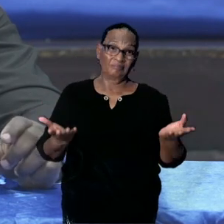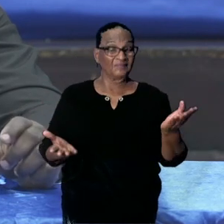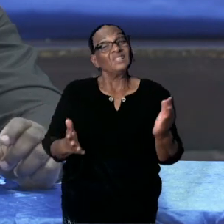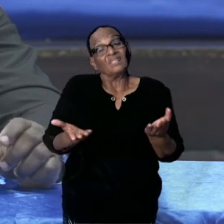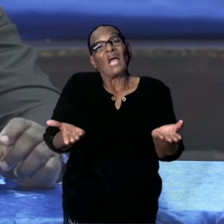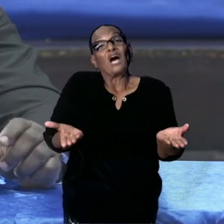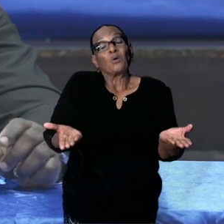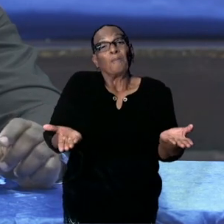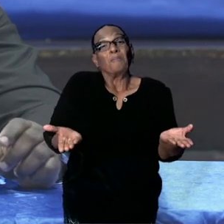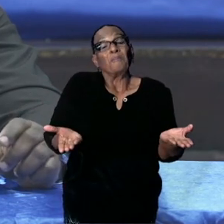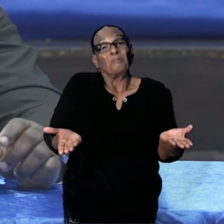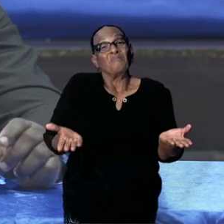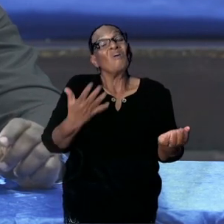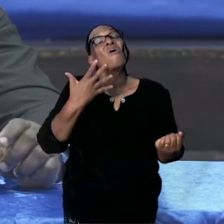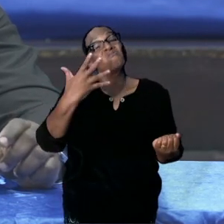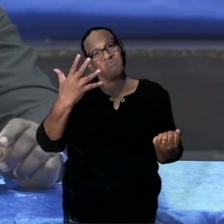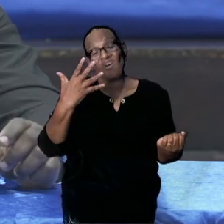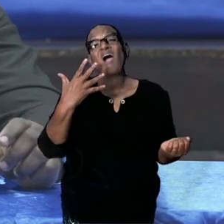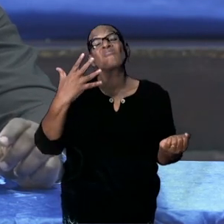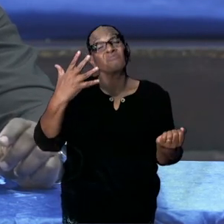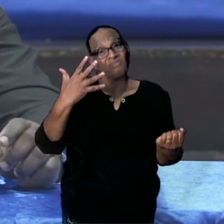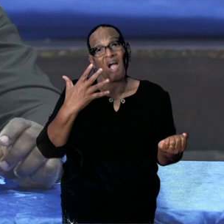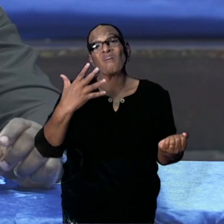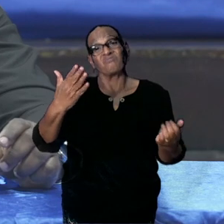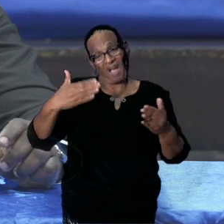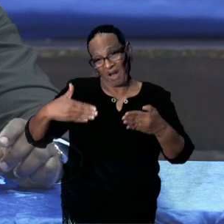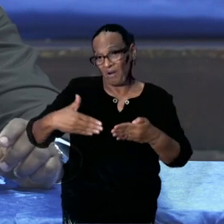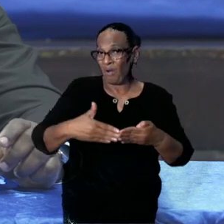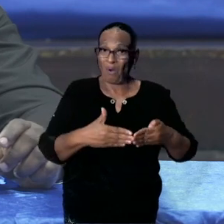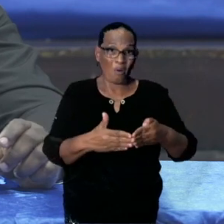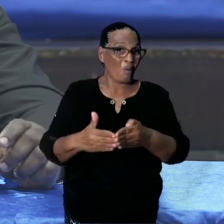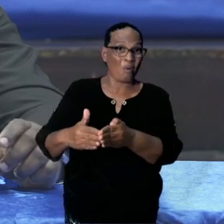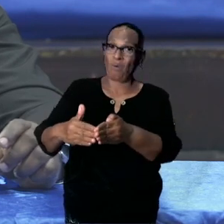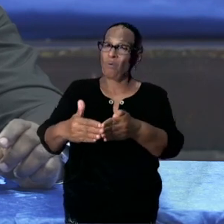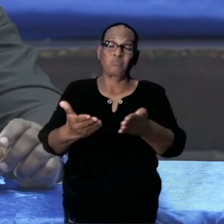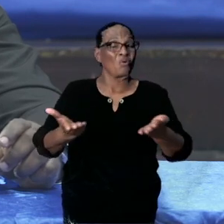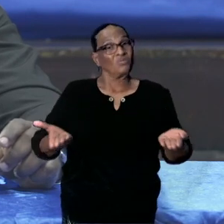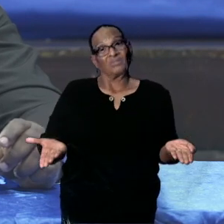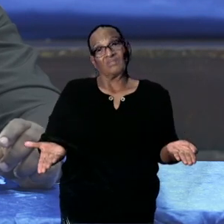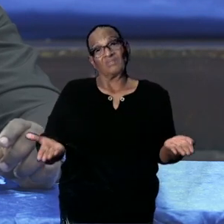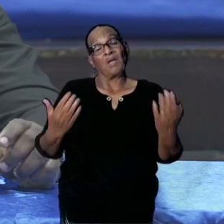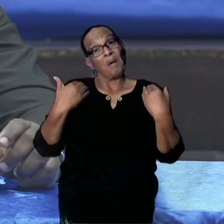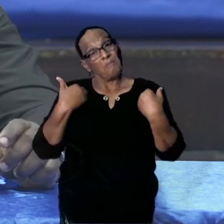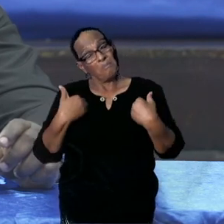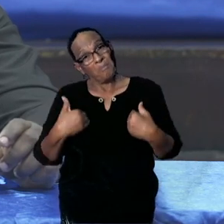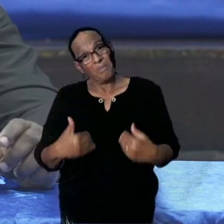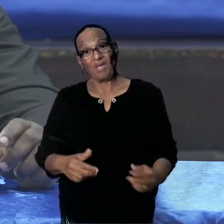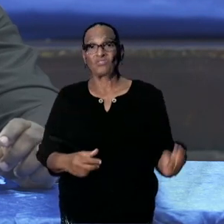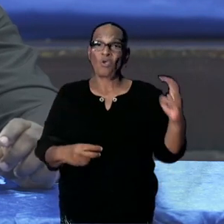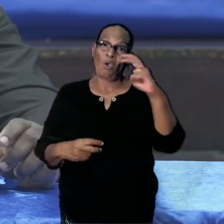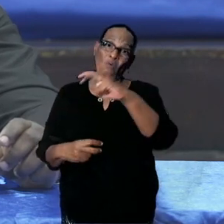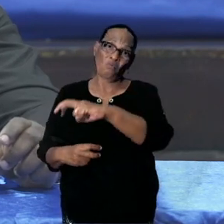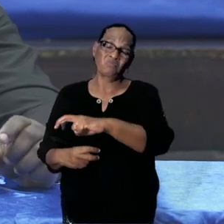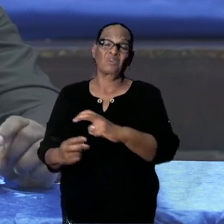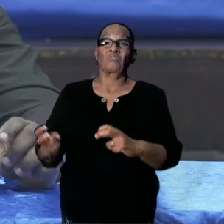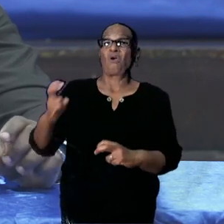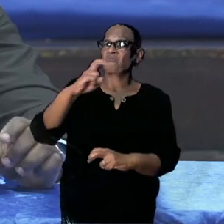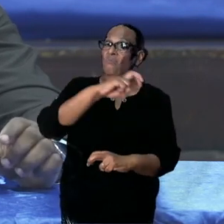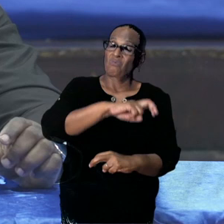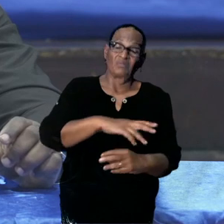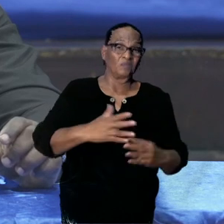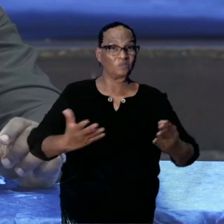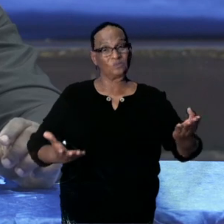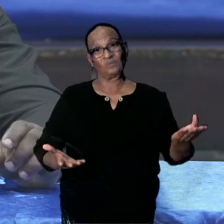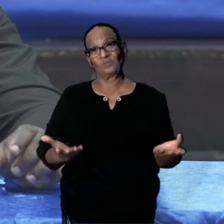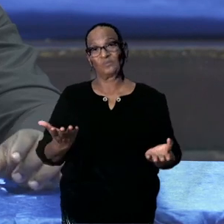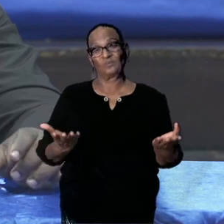inderdaad vaker voorkomt dat er boten op de rivier zijn en mensen worden overgezet. En dat